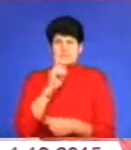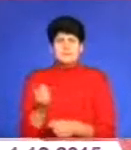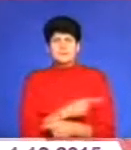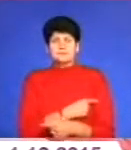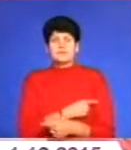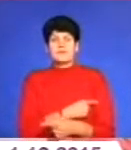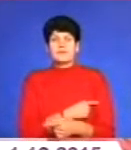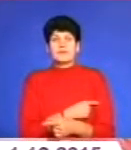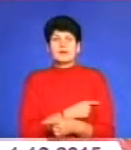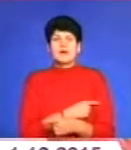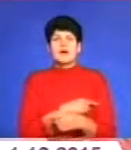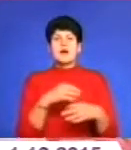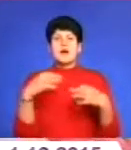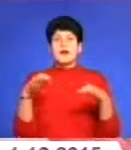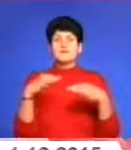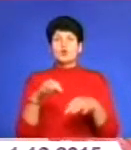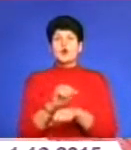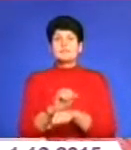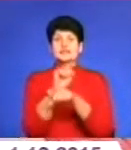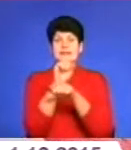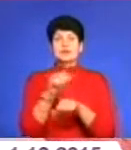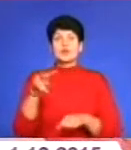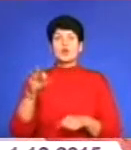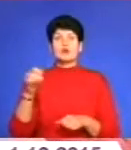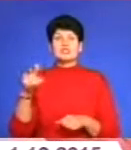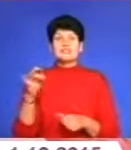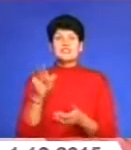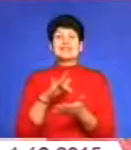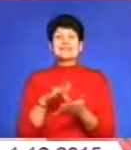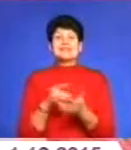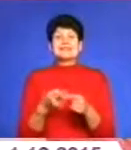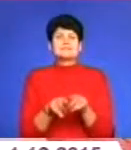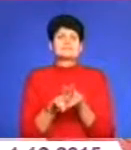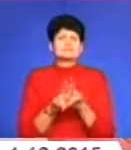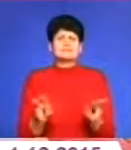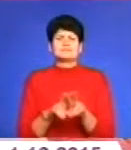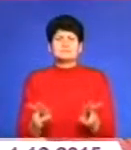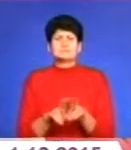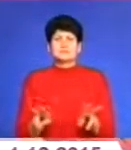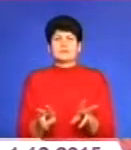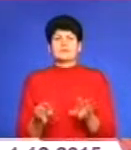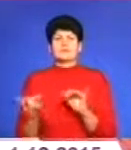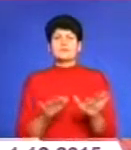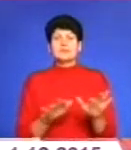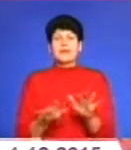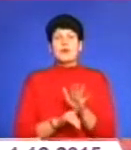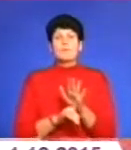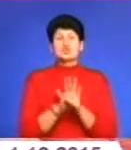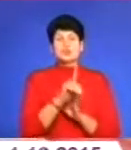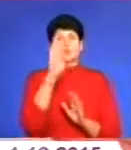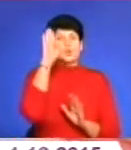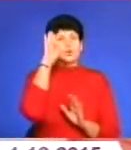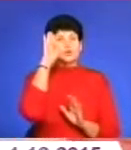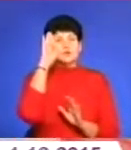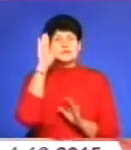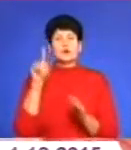Автомайдан і логістичний центр – це взагалі такі тутожні, дві речі. Бо на початку і хлопці, як і